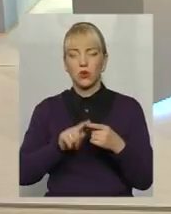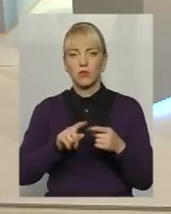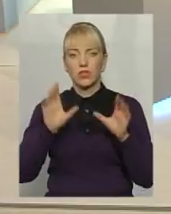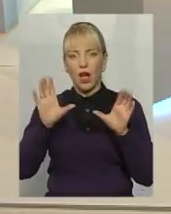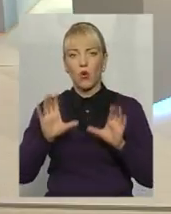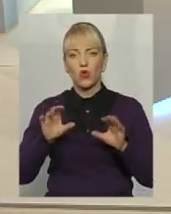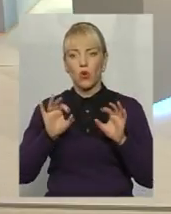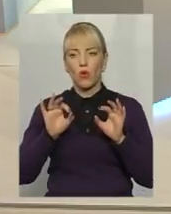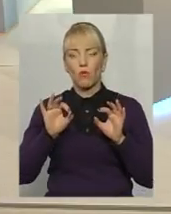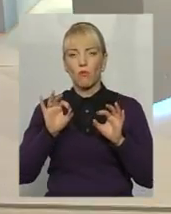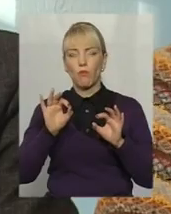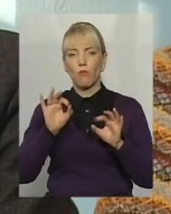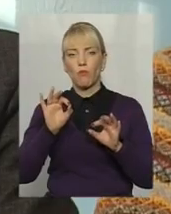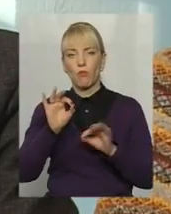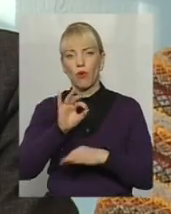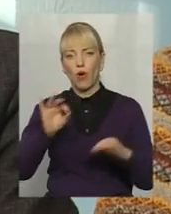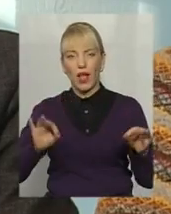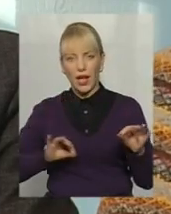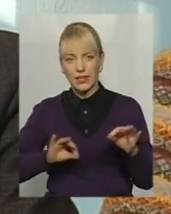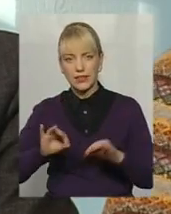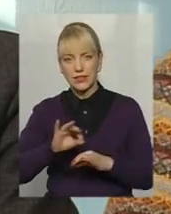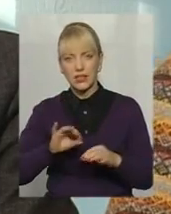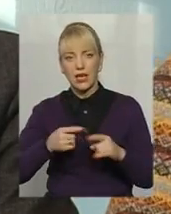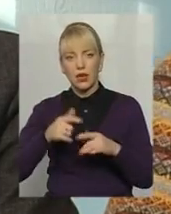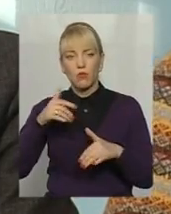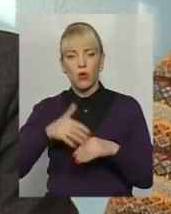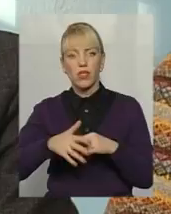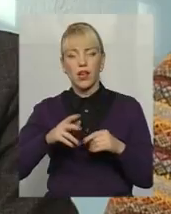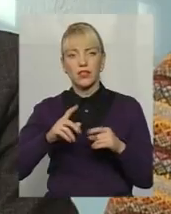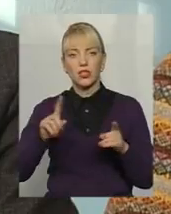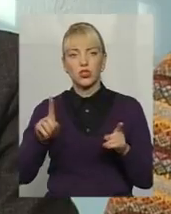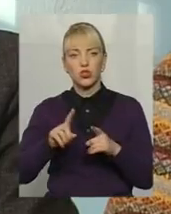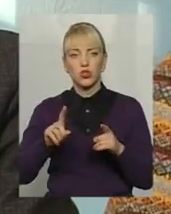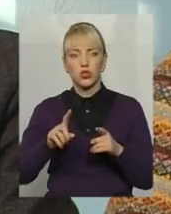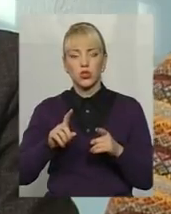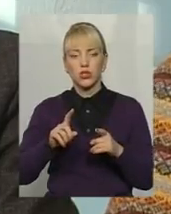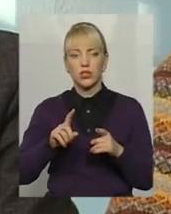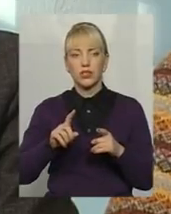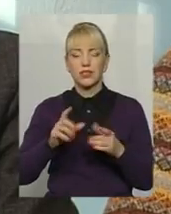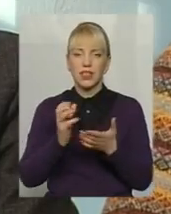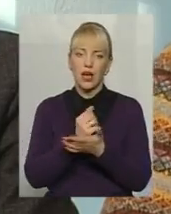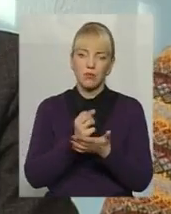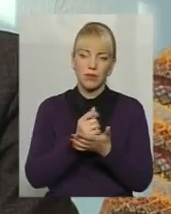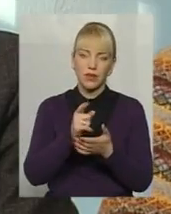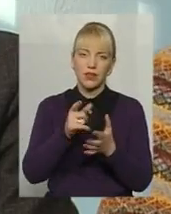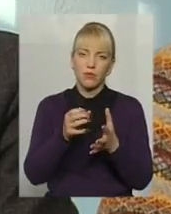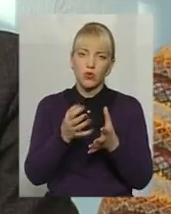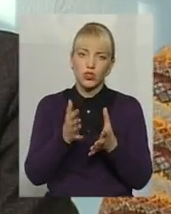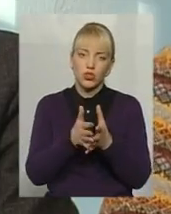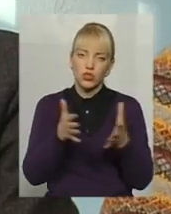законопроекті там поняття щодо заробітної плати, доходів, чуть-чуть розширене. Тобто там вже є